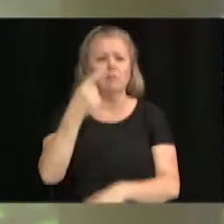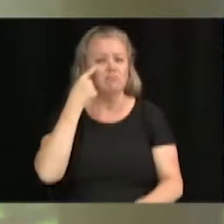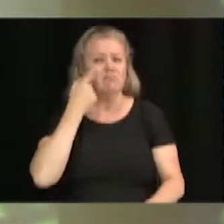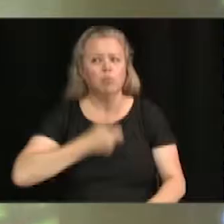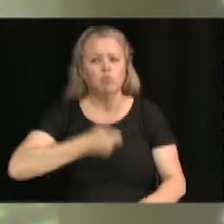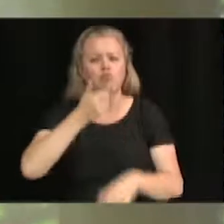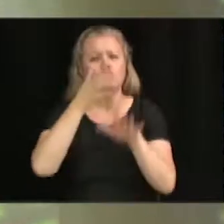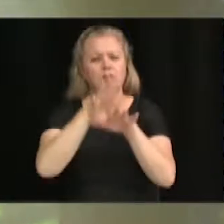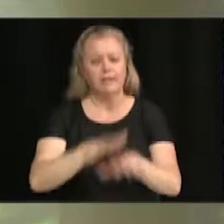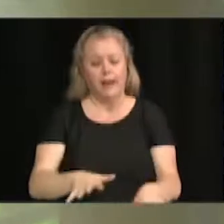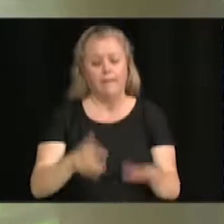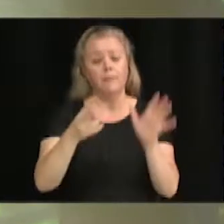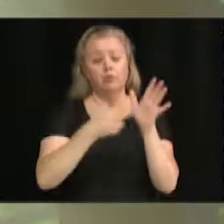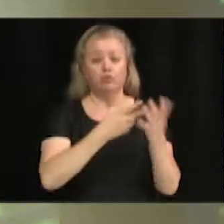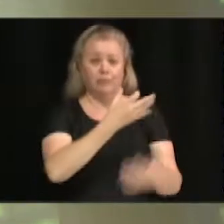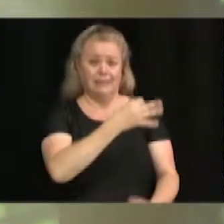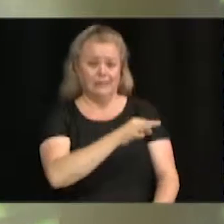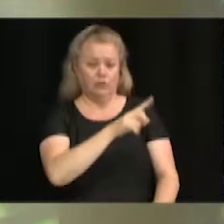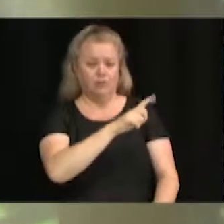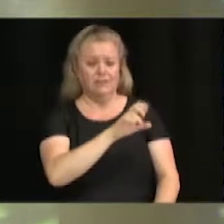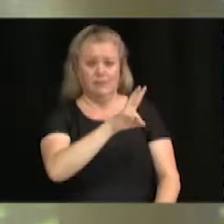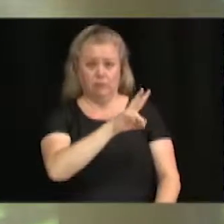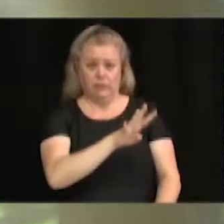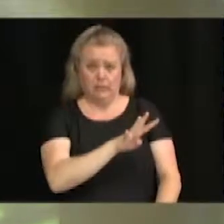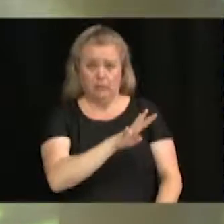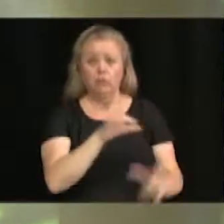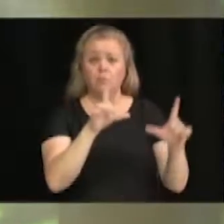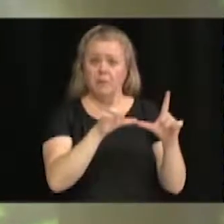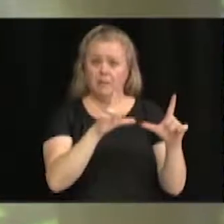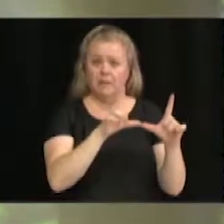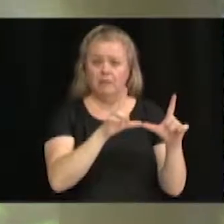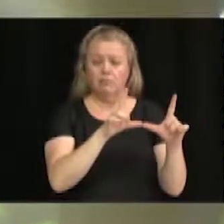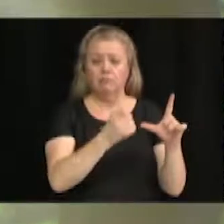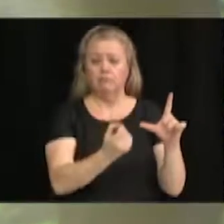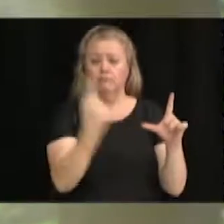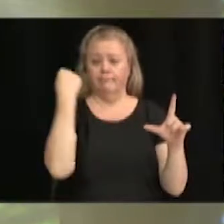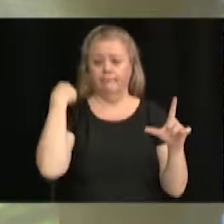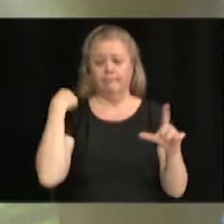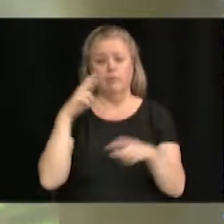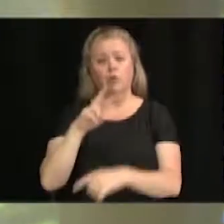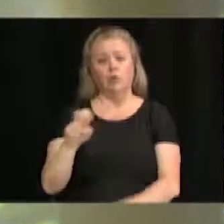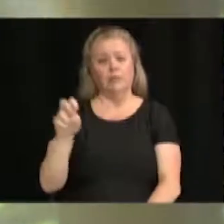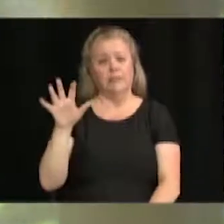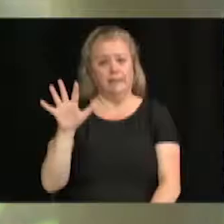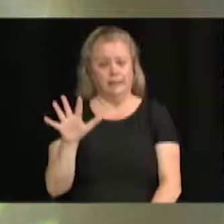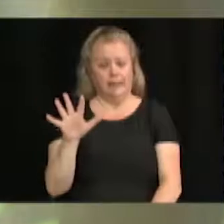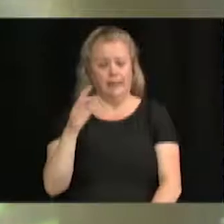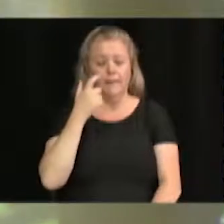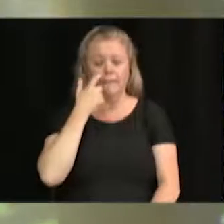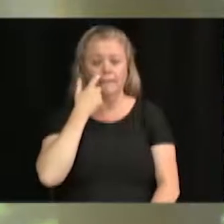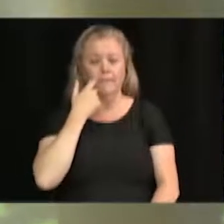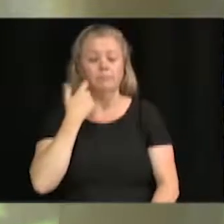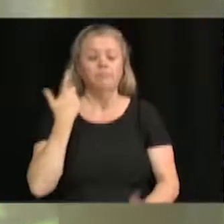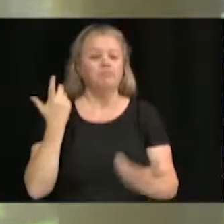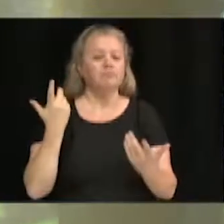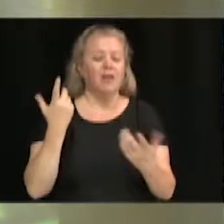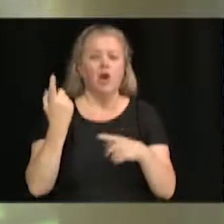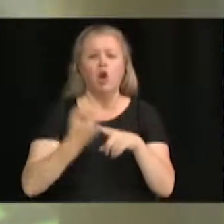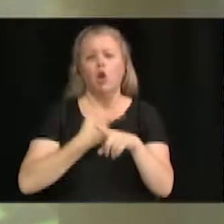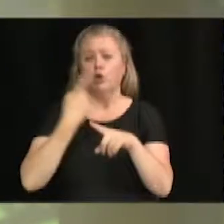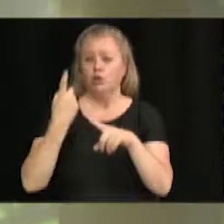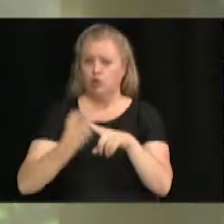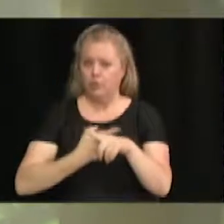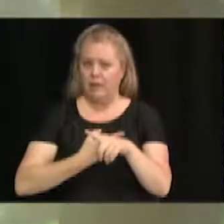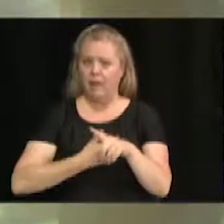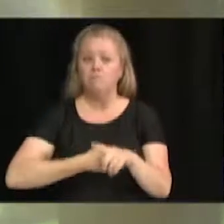2019, il y eu 174 permis d'émis comparativement à 205 l'an dernier. Le nombre de logements, par